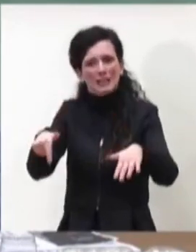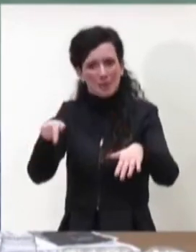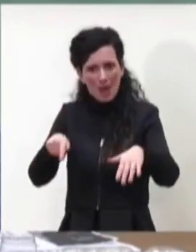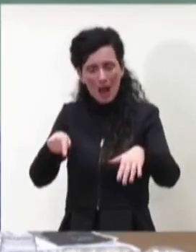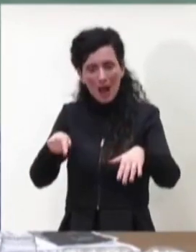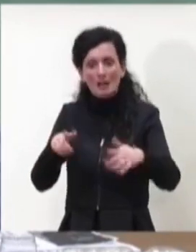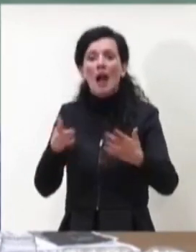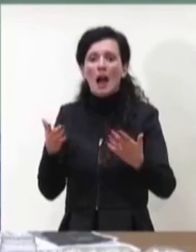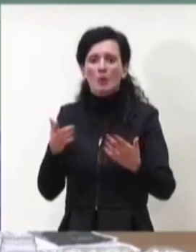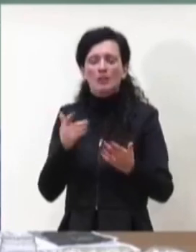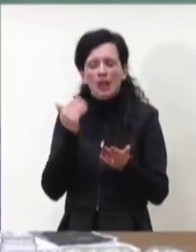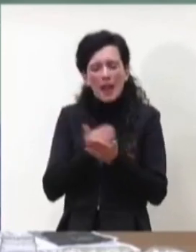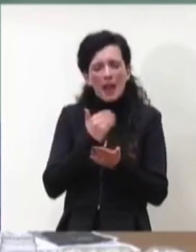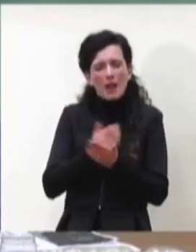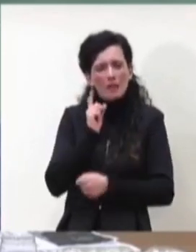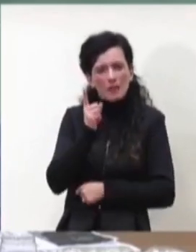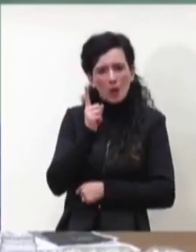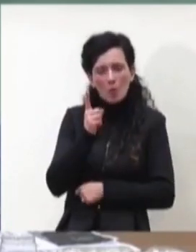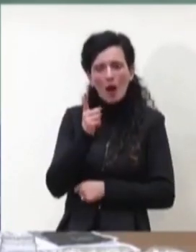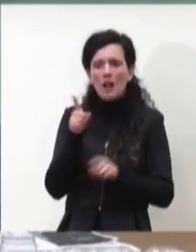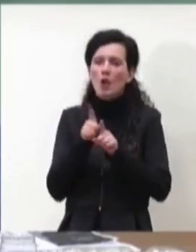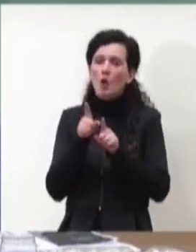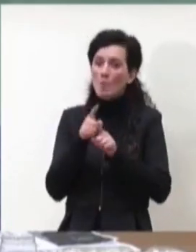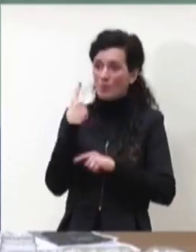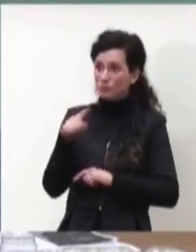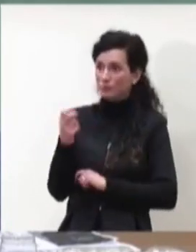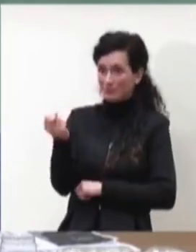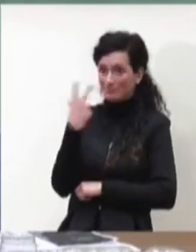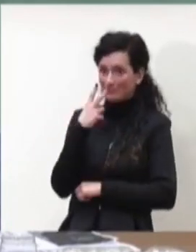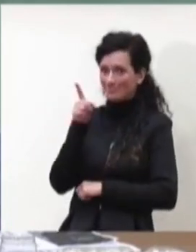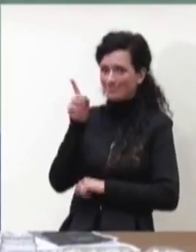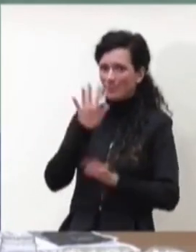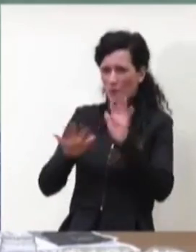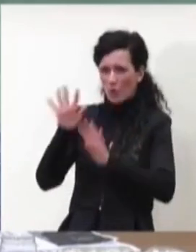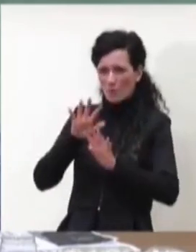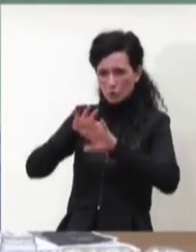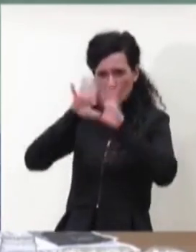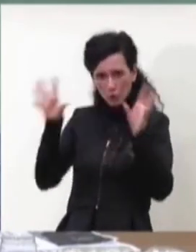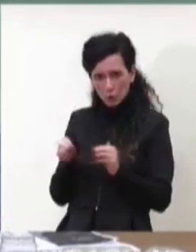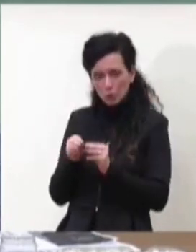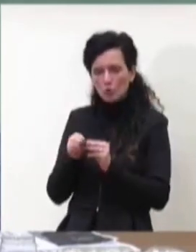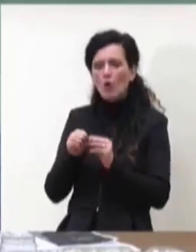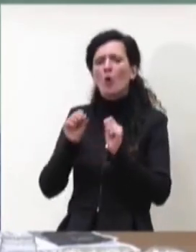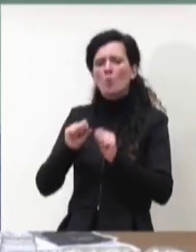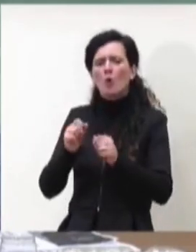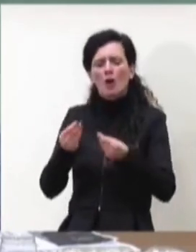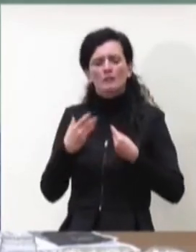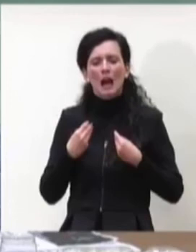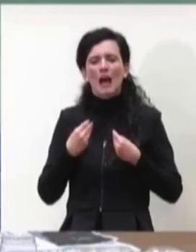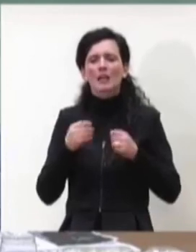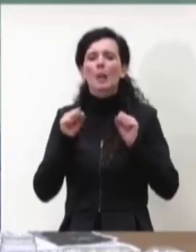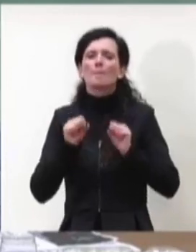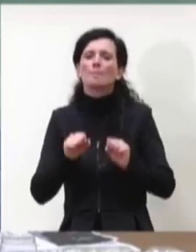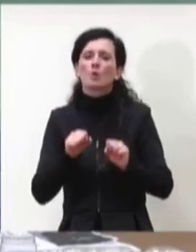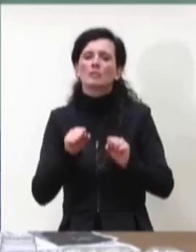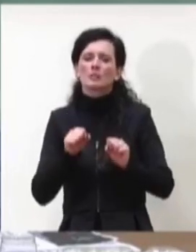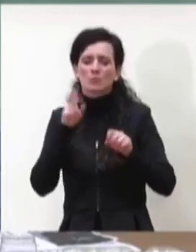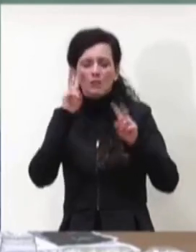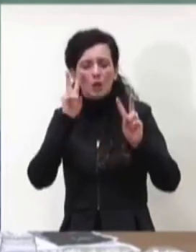rimanga un segnale ma ci consenta poi di controllare una ricrescita